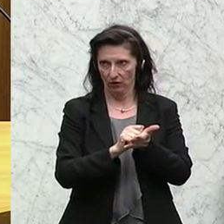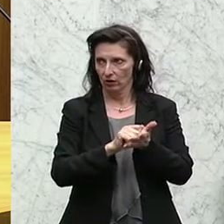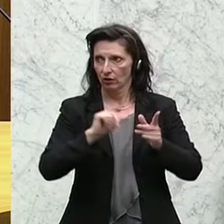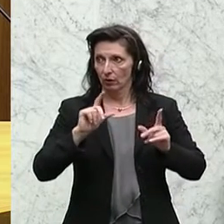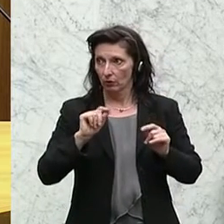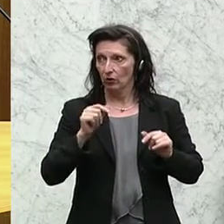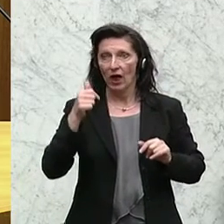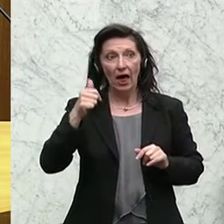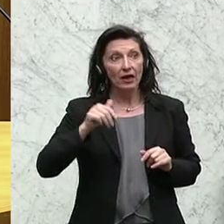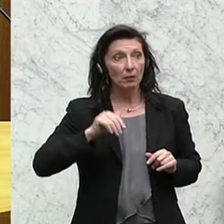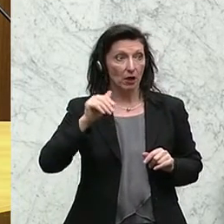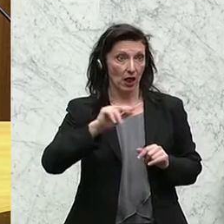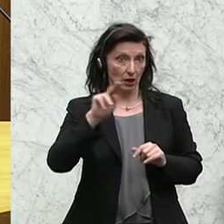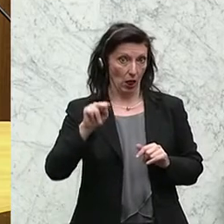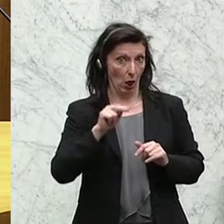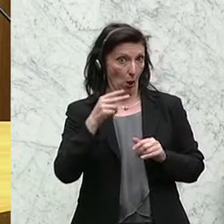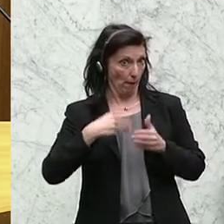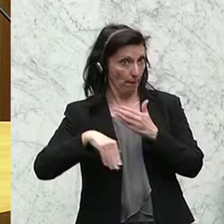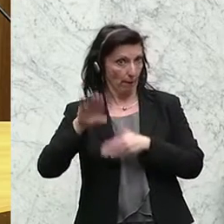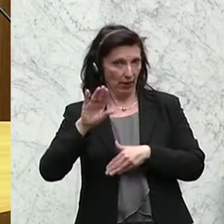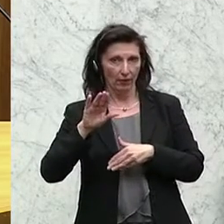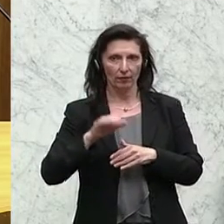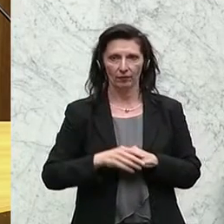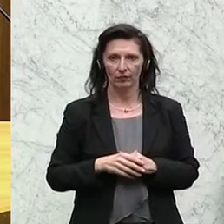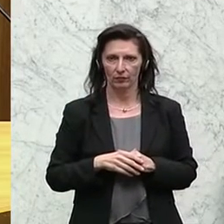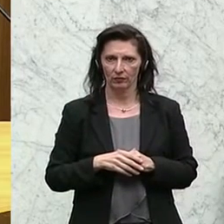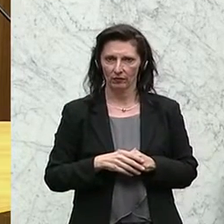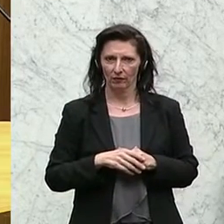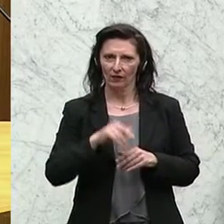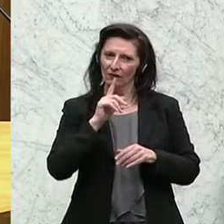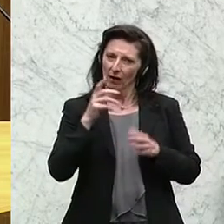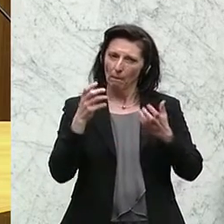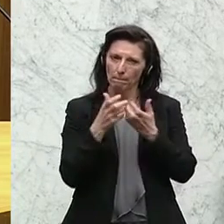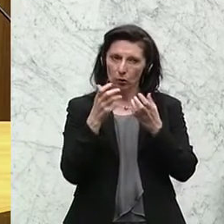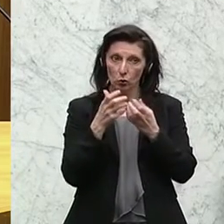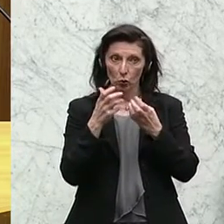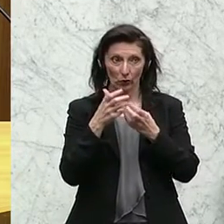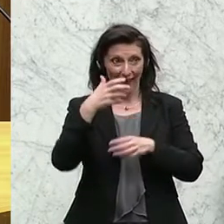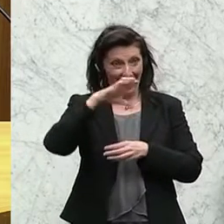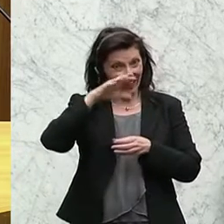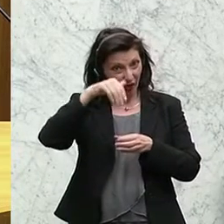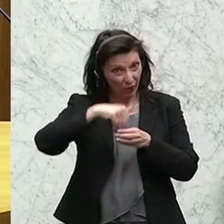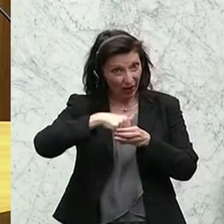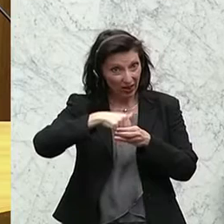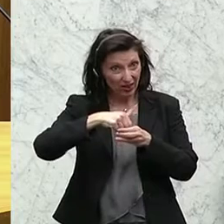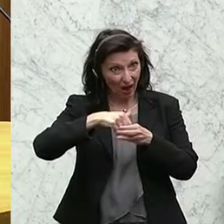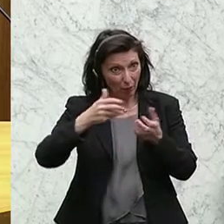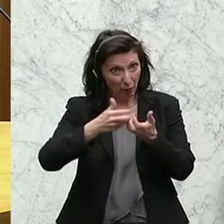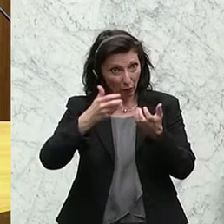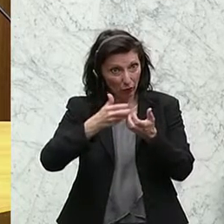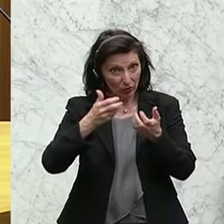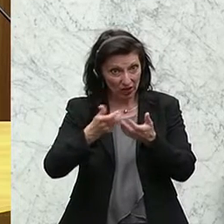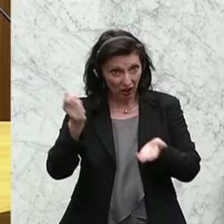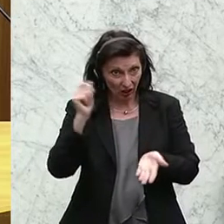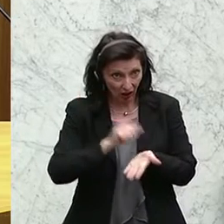Euro wachsen. Der höhere Konsum regionaler Produkte zieht aber auch noch viele weitere